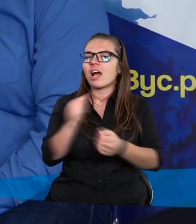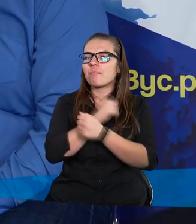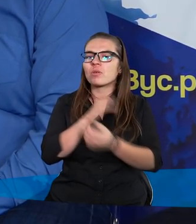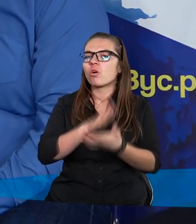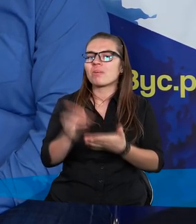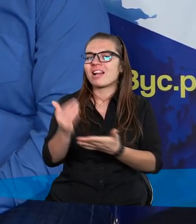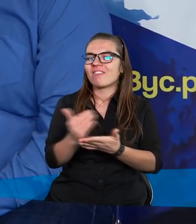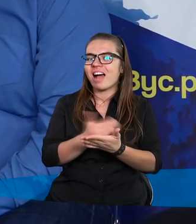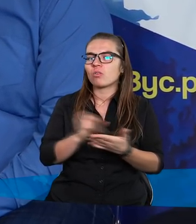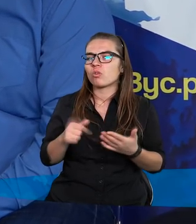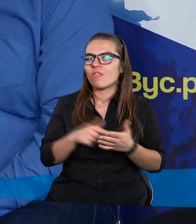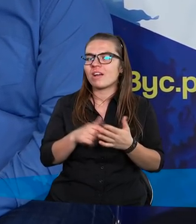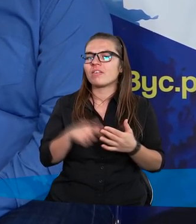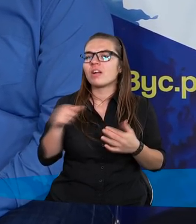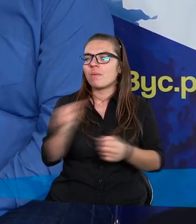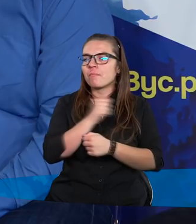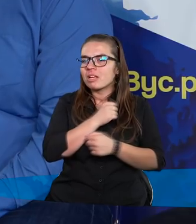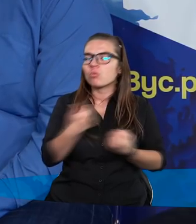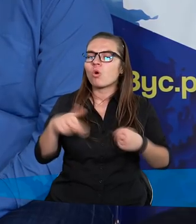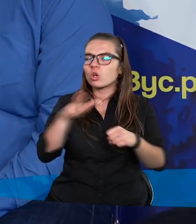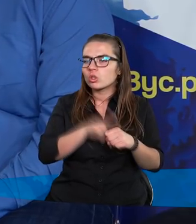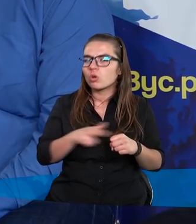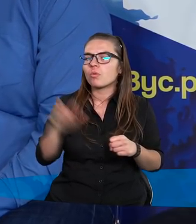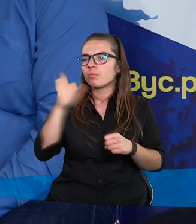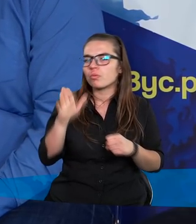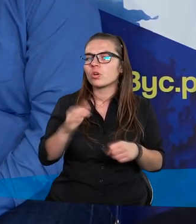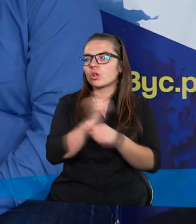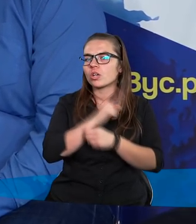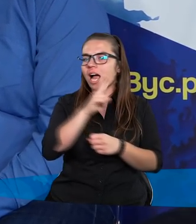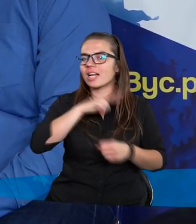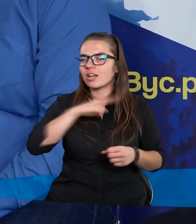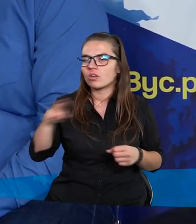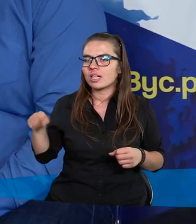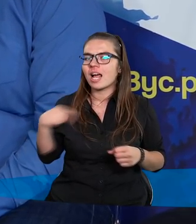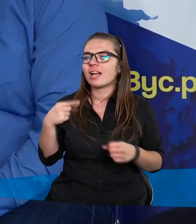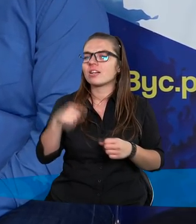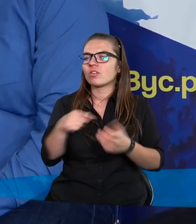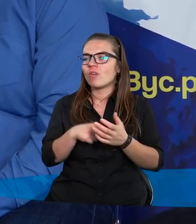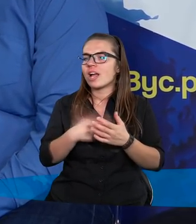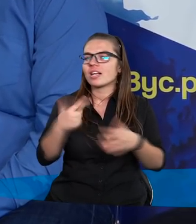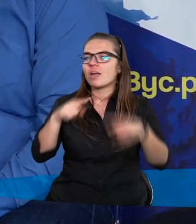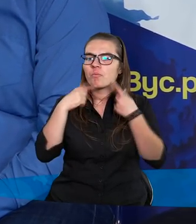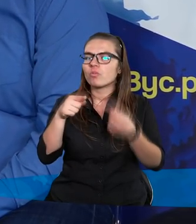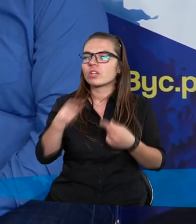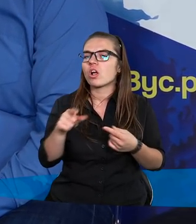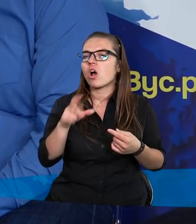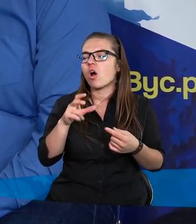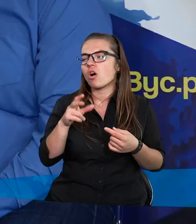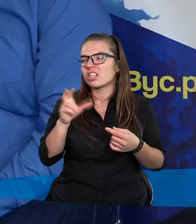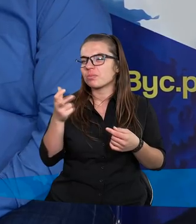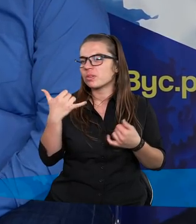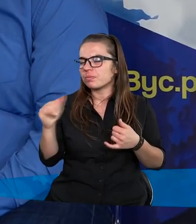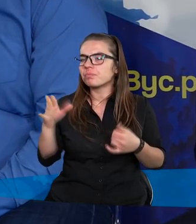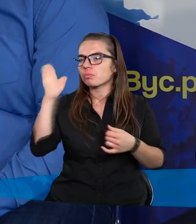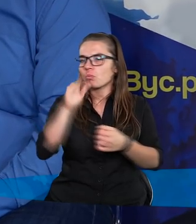bezwarunkowa. Miłość, Bóg ma do każdego z nas. Dlatego nie mówimy tutaj o czymś okrutnym.